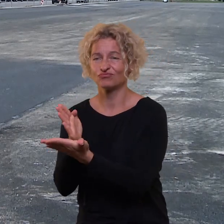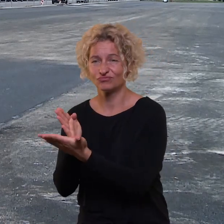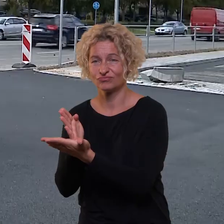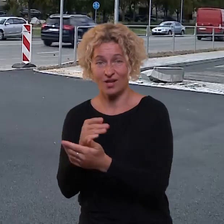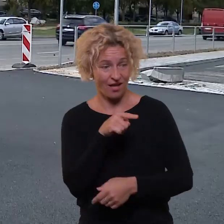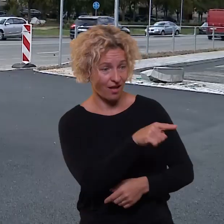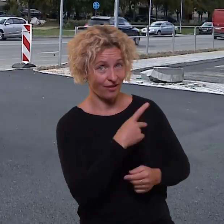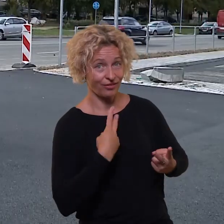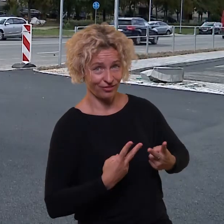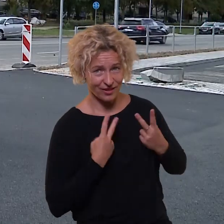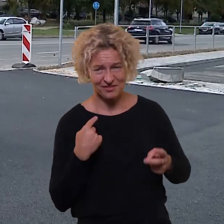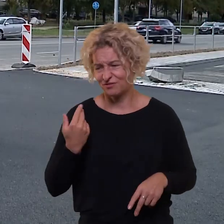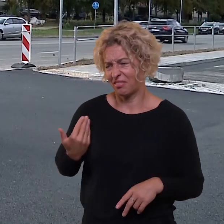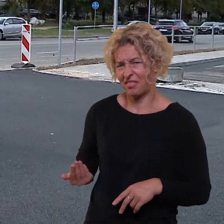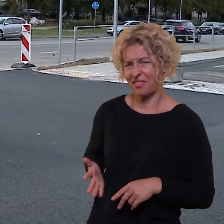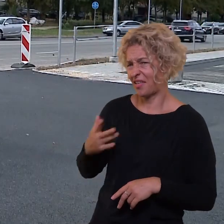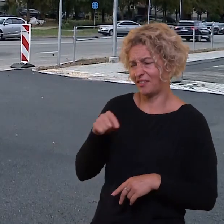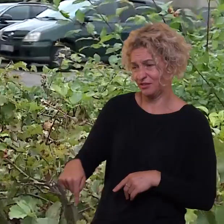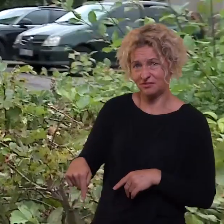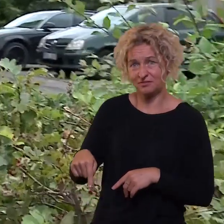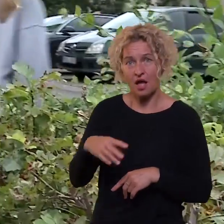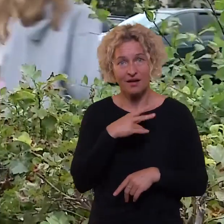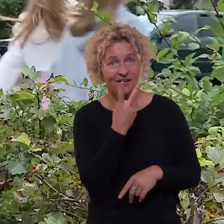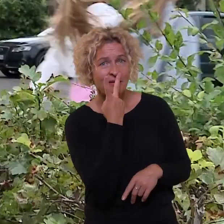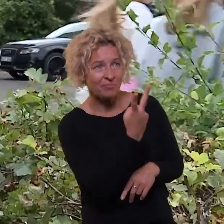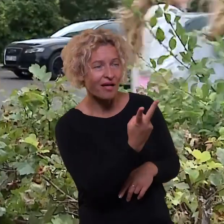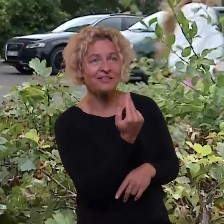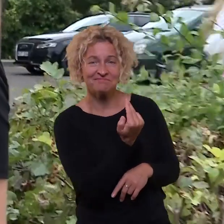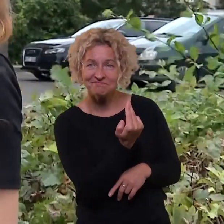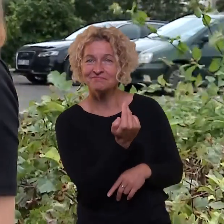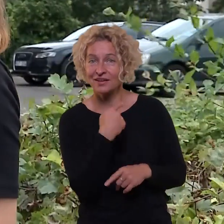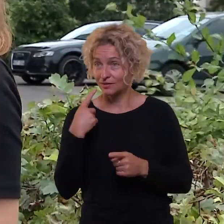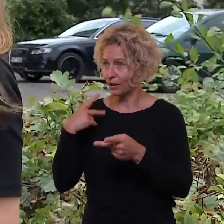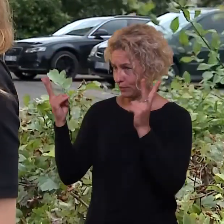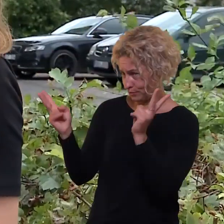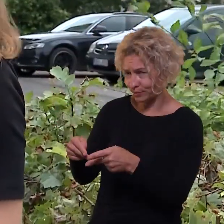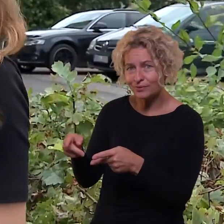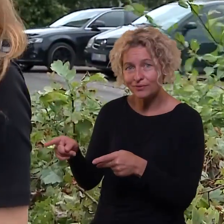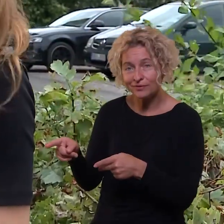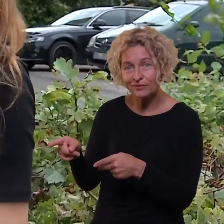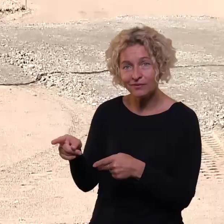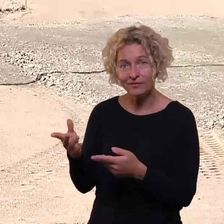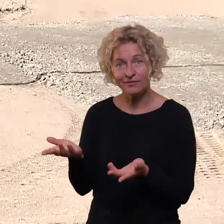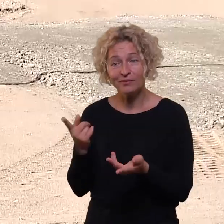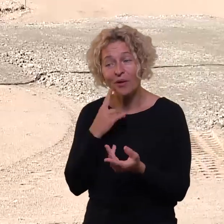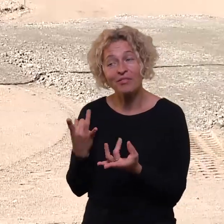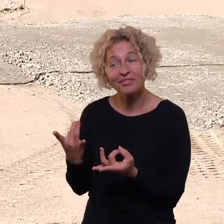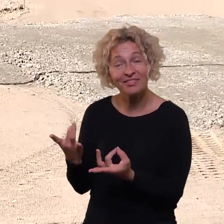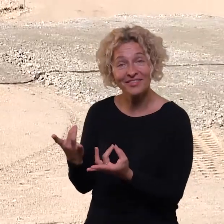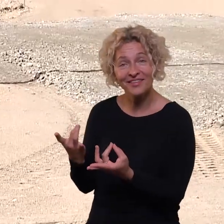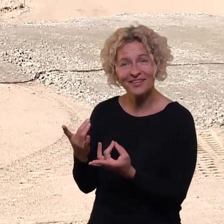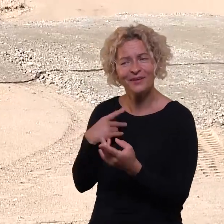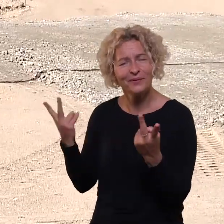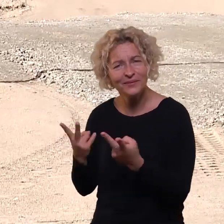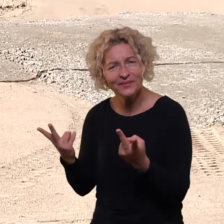stovėjimo inkštelė? Ne gyvenu. Bet matyti, kad tokia atsiras? Matau. Reikia miesti daugiau tokių inkštelių? Reikia. Ko daugiau tokių